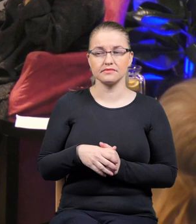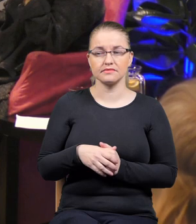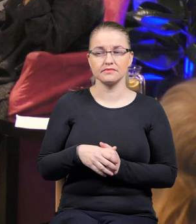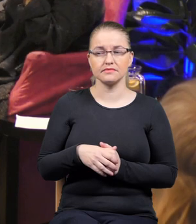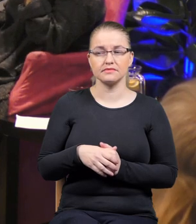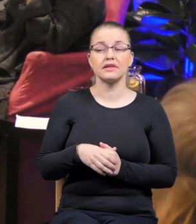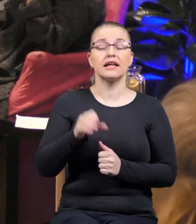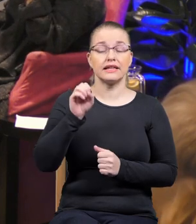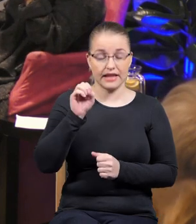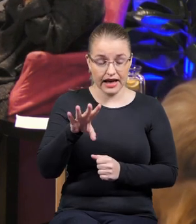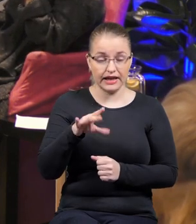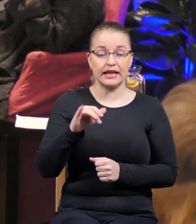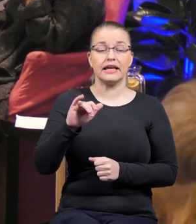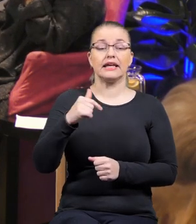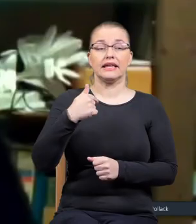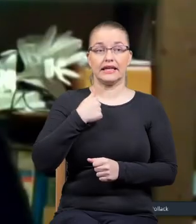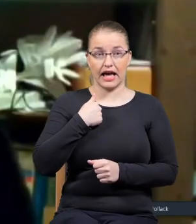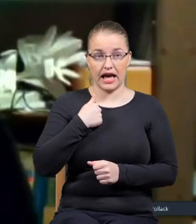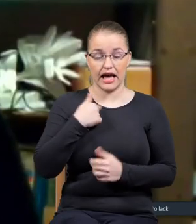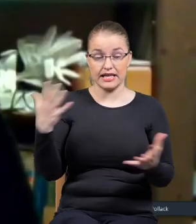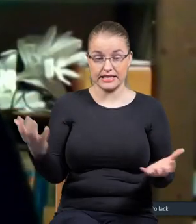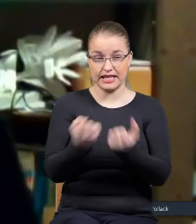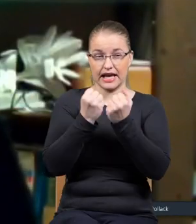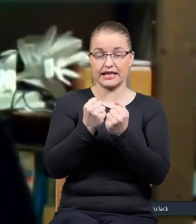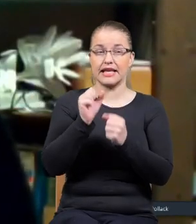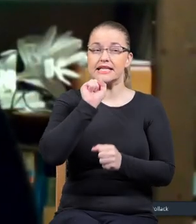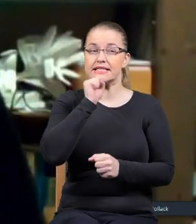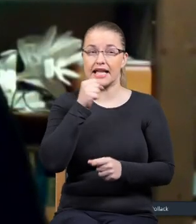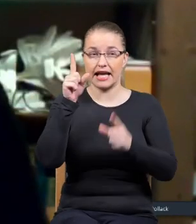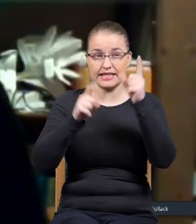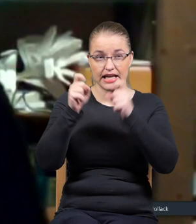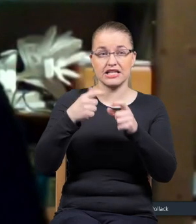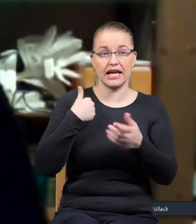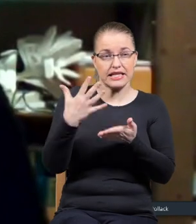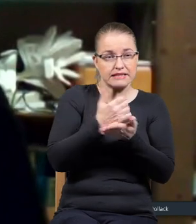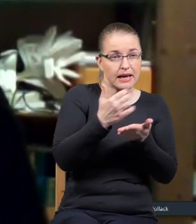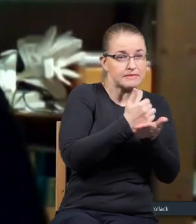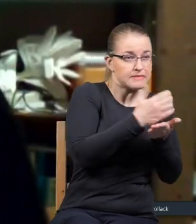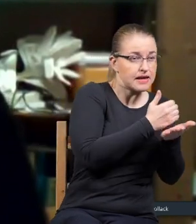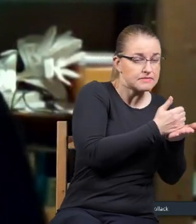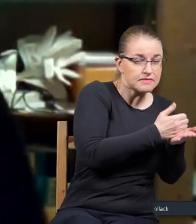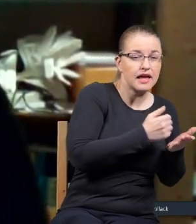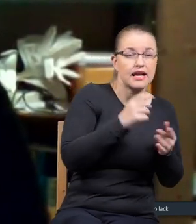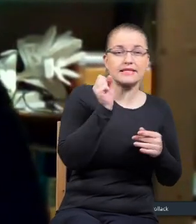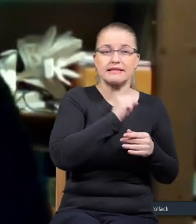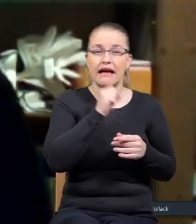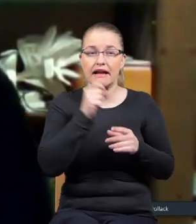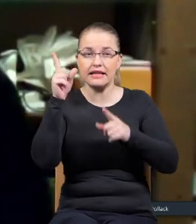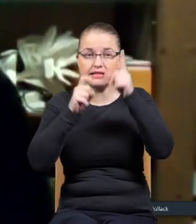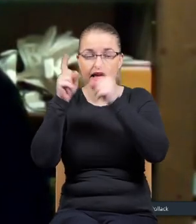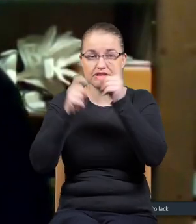Nie, oczywiście. Jak ja na przykład znajdę jakieś stare zdjęcie, prawda? Ja zbieram stare zdjęcia i czasem siedzę